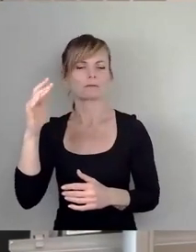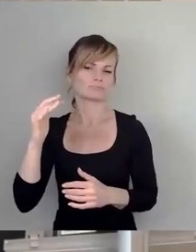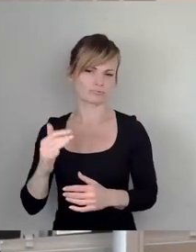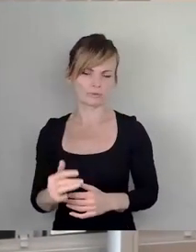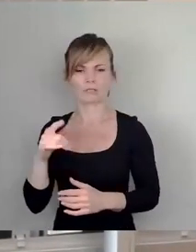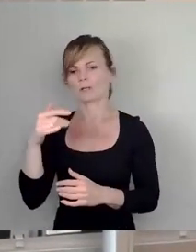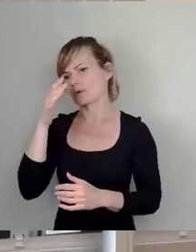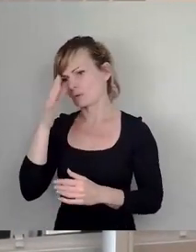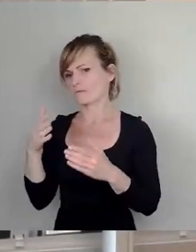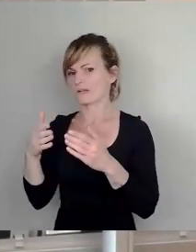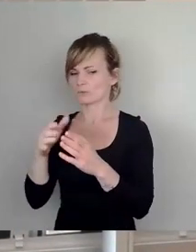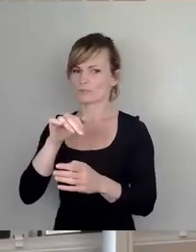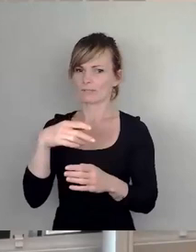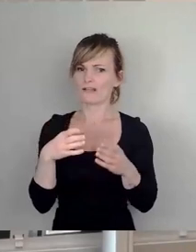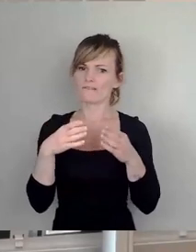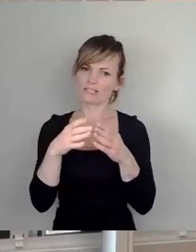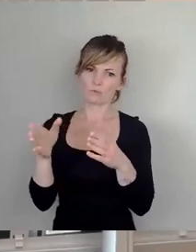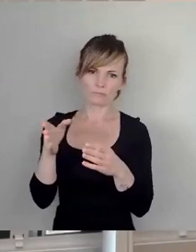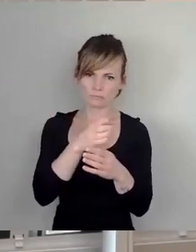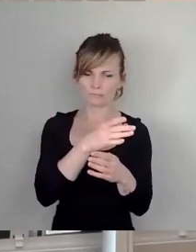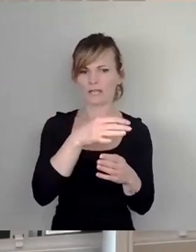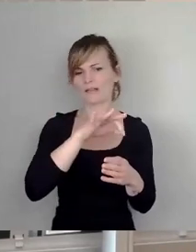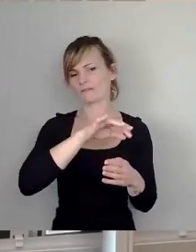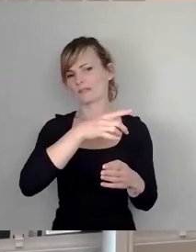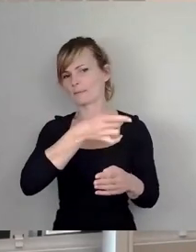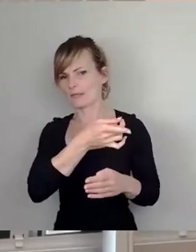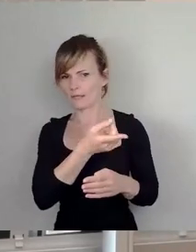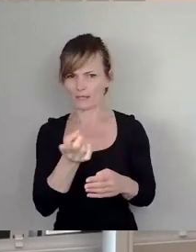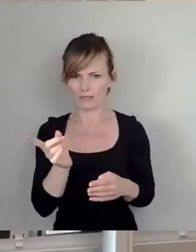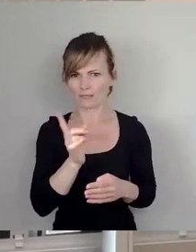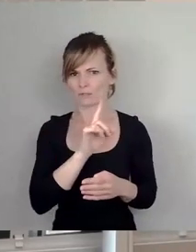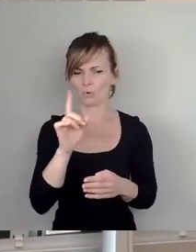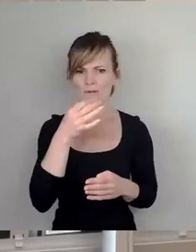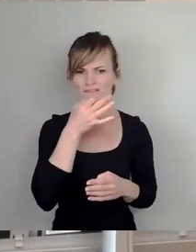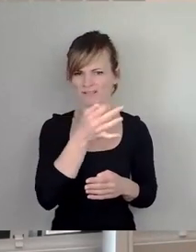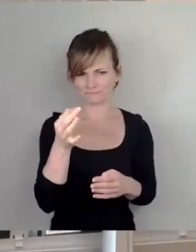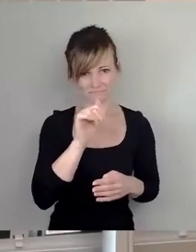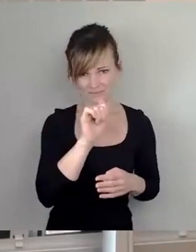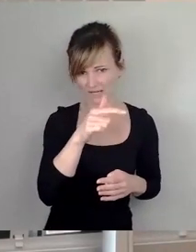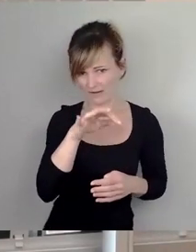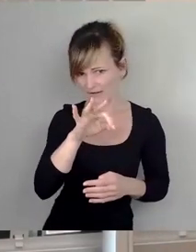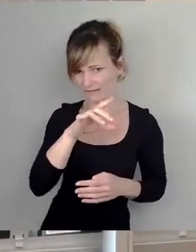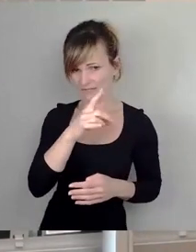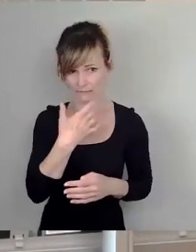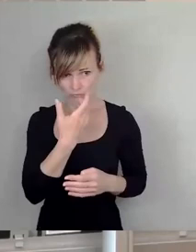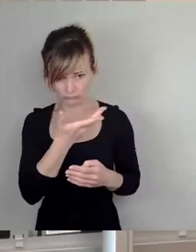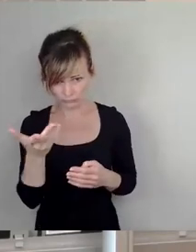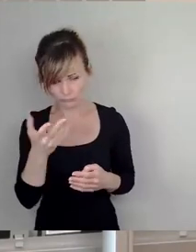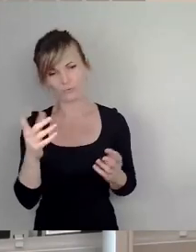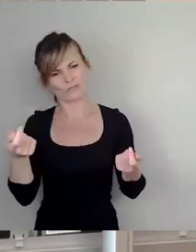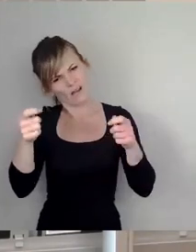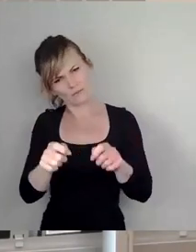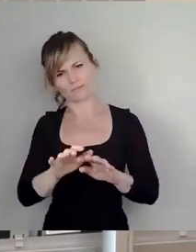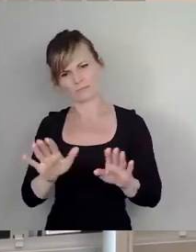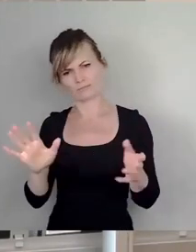-Fraktion, SPD-Fraktion, FDP, ob das AfD, ob geredet werden soll und dann sollte man das Ganze hier